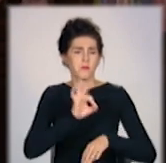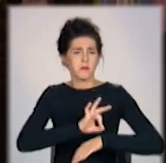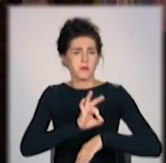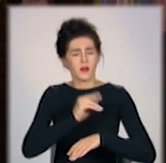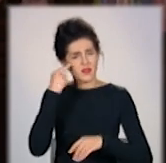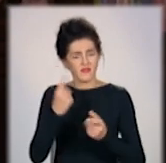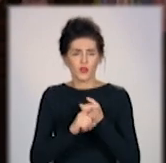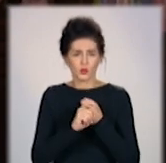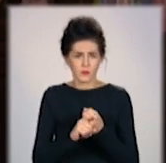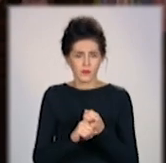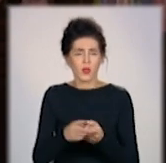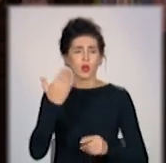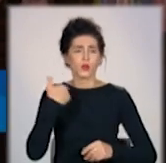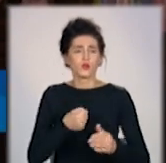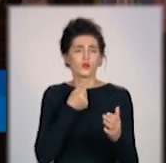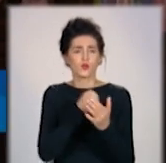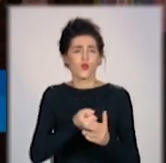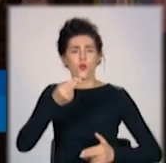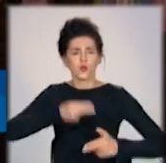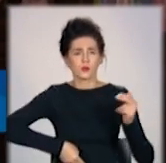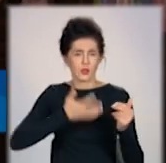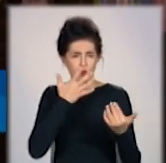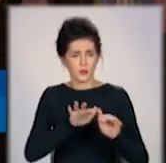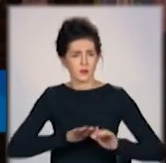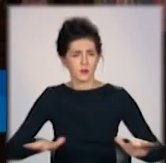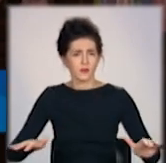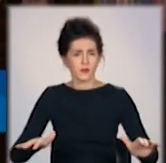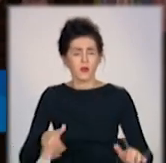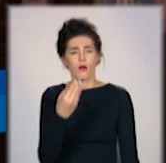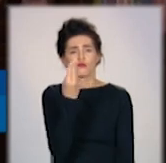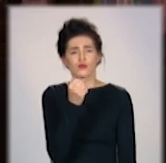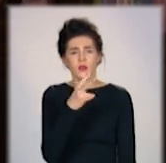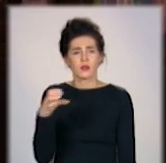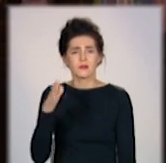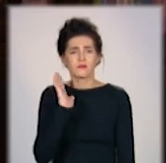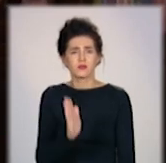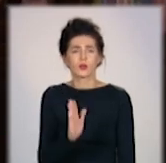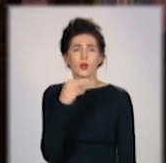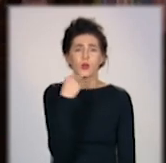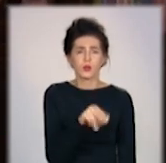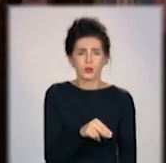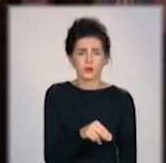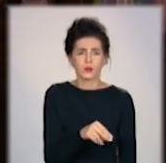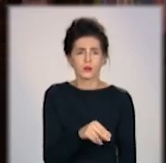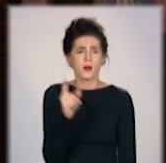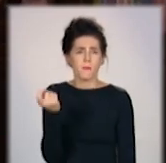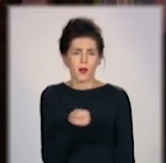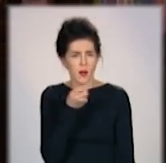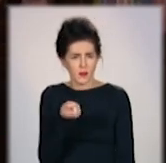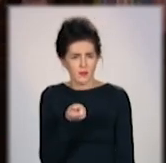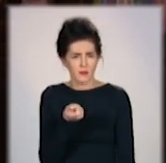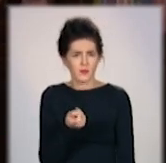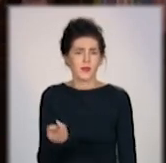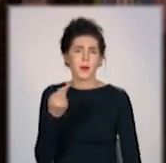окончання отопительного сезону шансів на те, що стане намного краще, дуже мало.